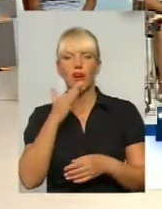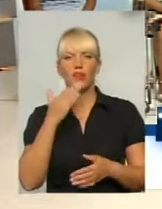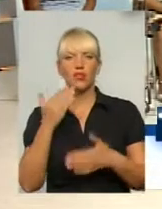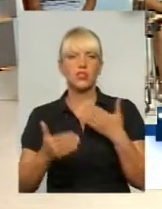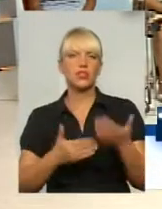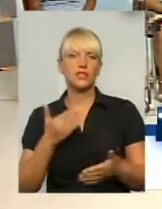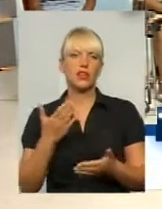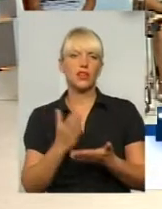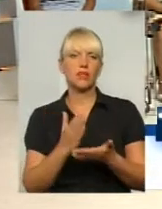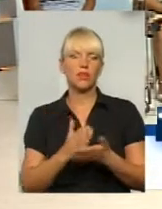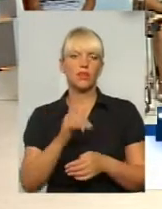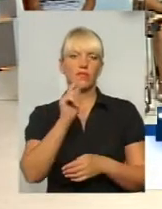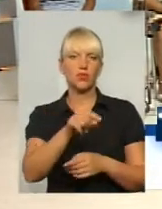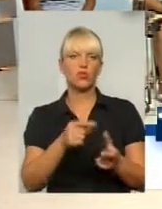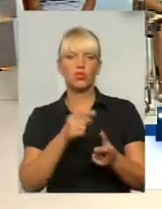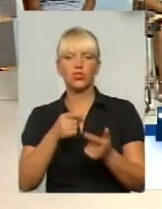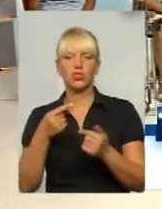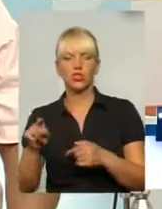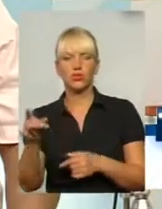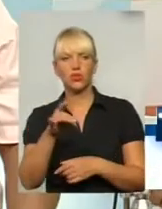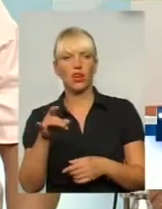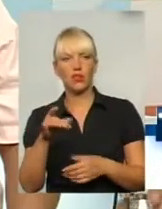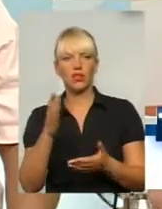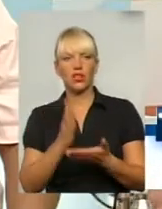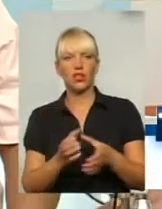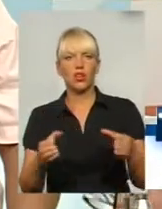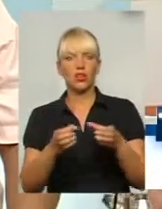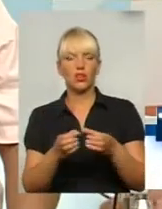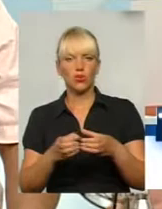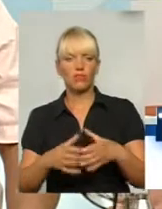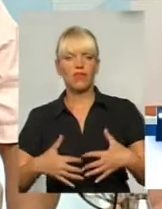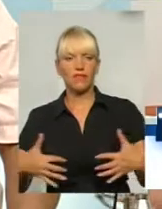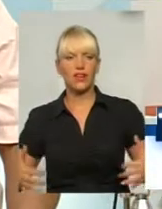в тому чи іншому районі є група тваринок,